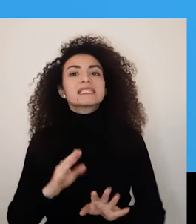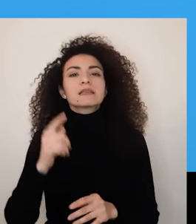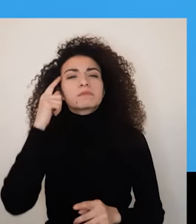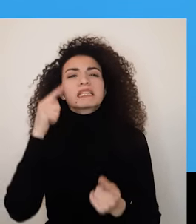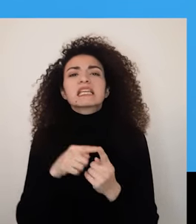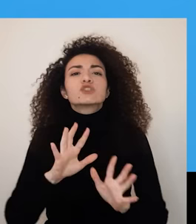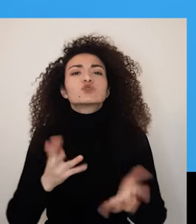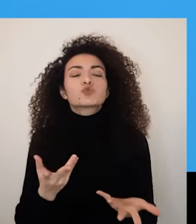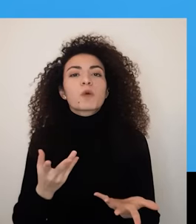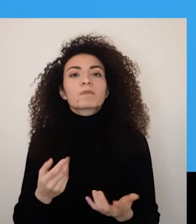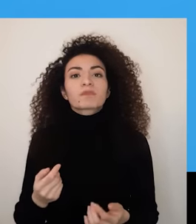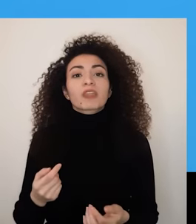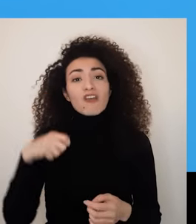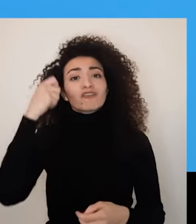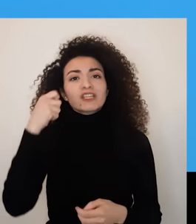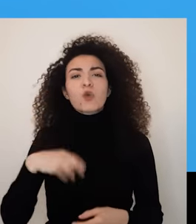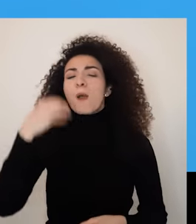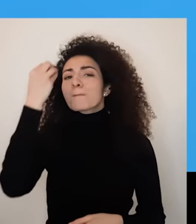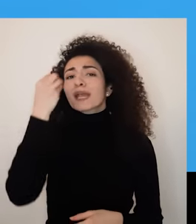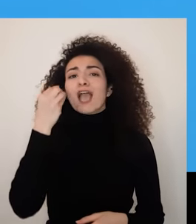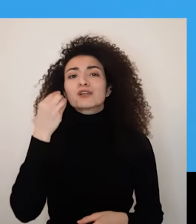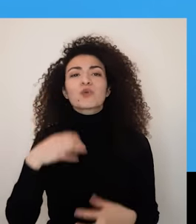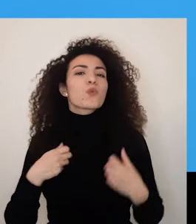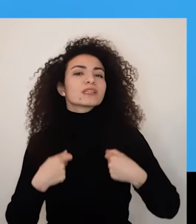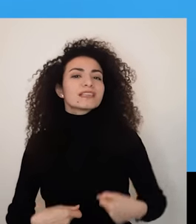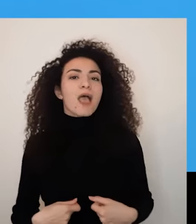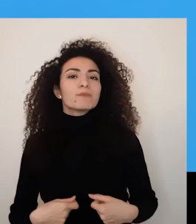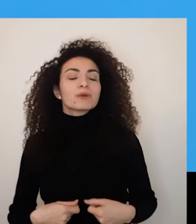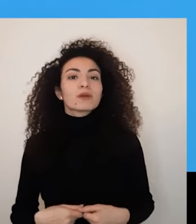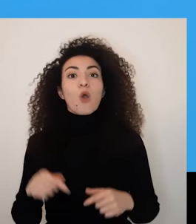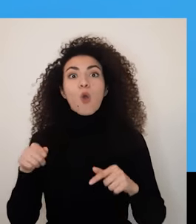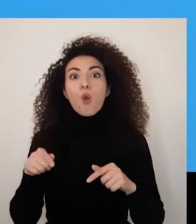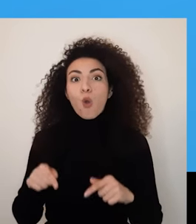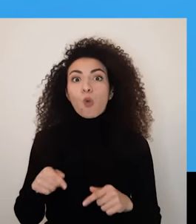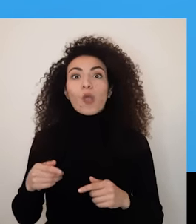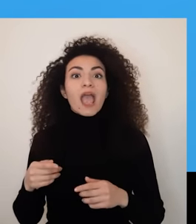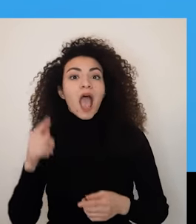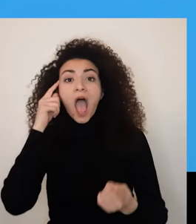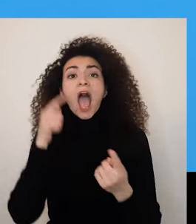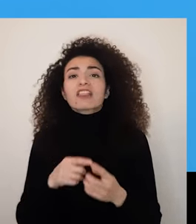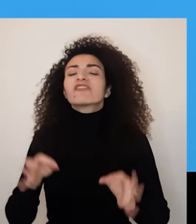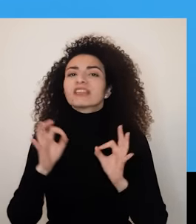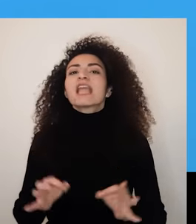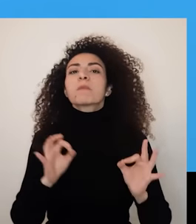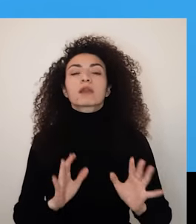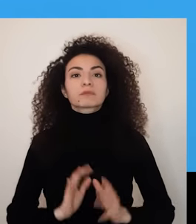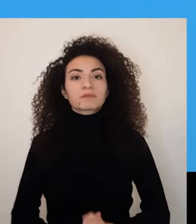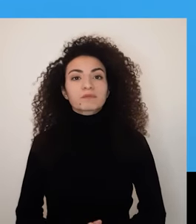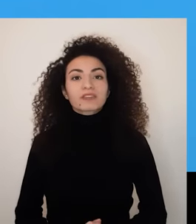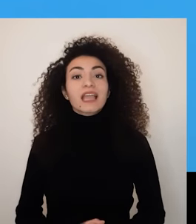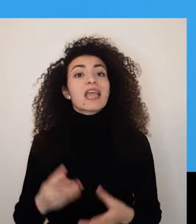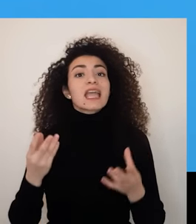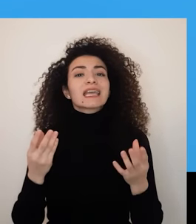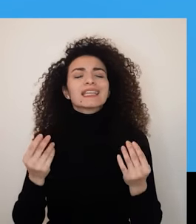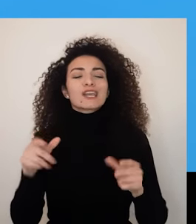ولا بركز على أمور إلى علاقة بإعاقتي كل شي بلش بسبب حبي للمكياج والأزياء وده حيكون